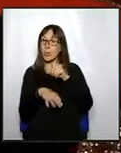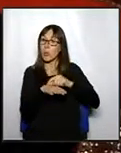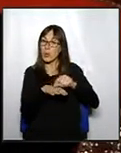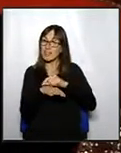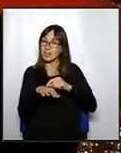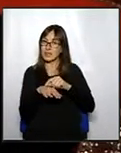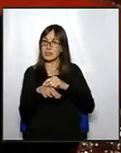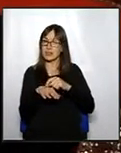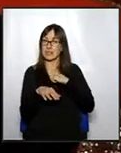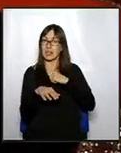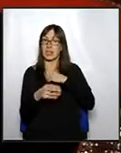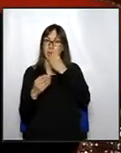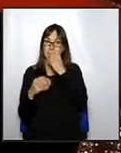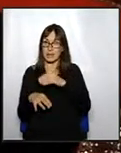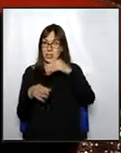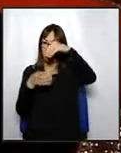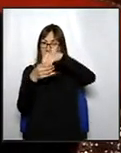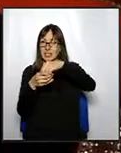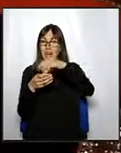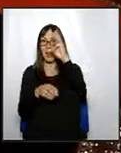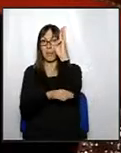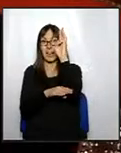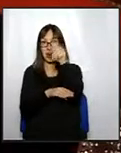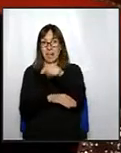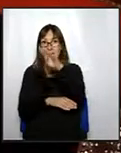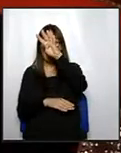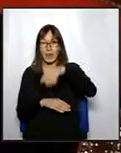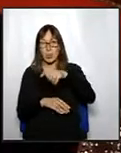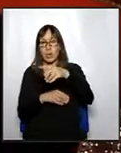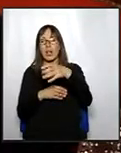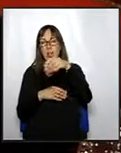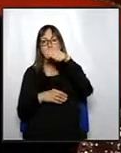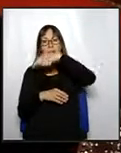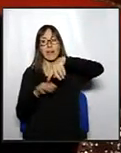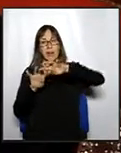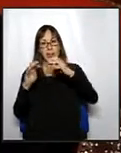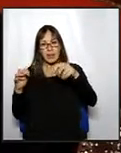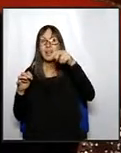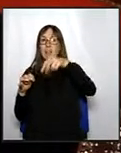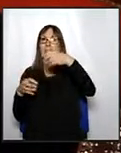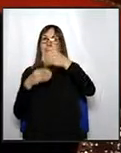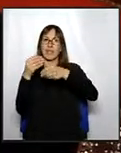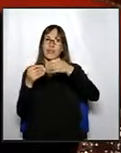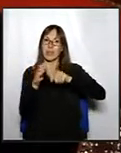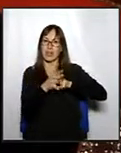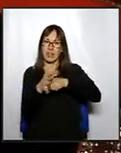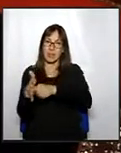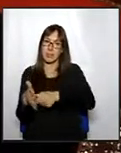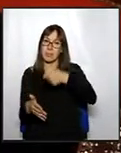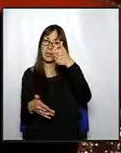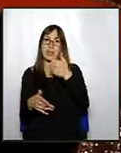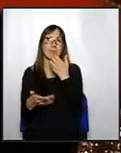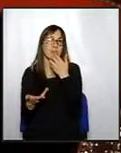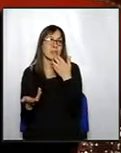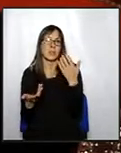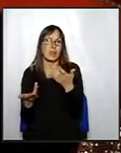que tenen representació al Parlament i de Catalunya són els que haurien de podríem dir doncs incidir més en aquest aspecte com és l